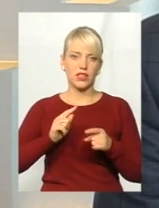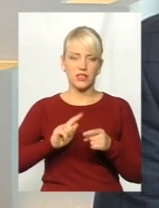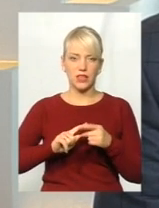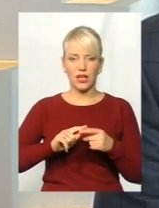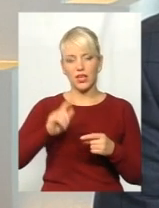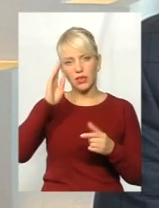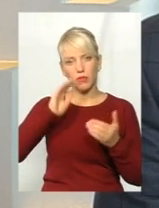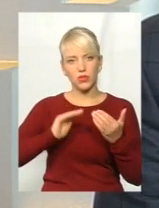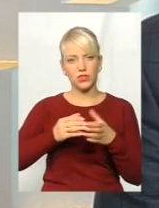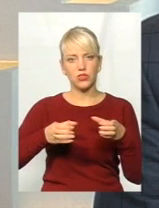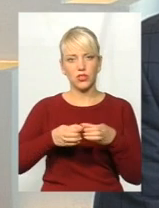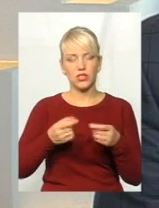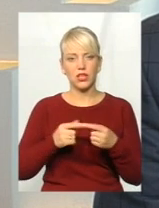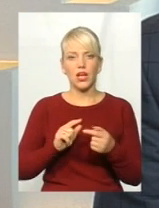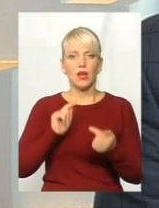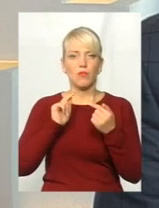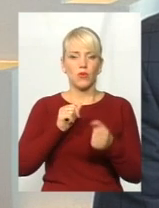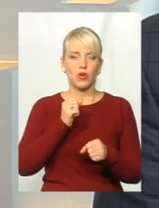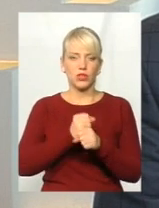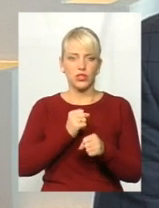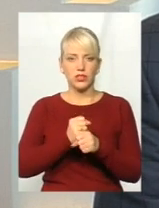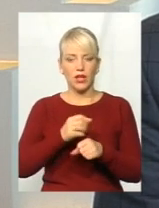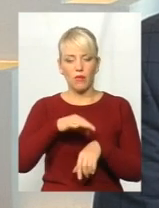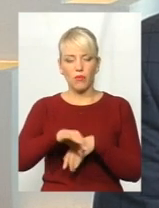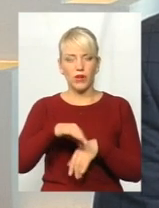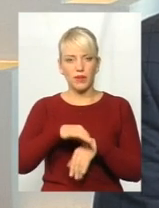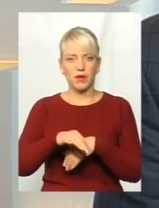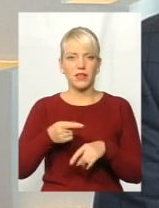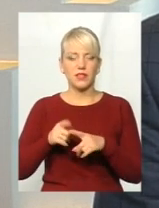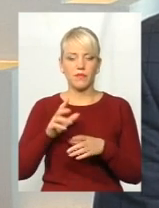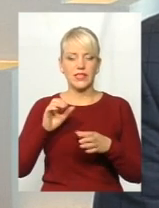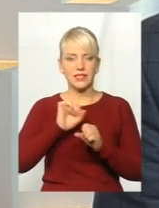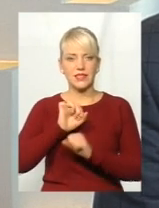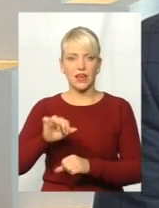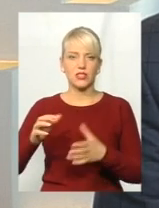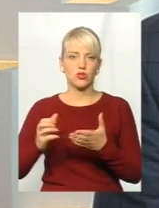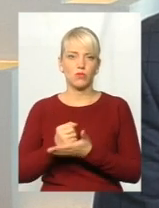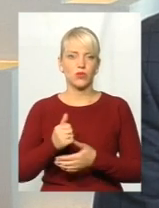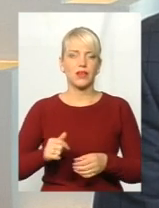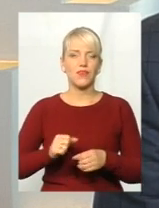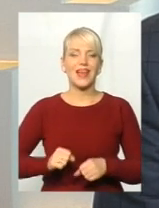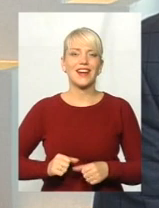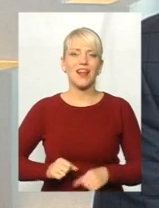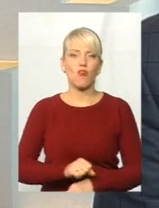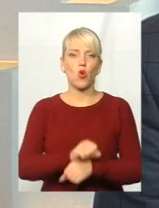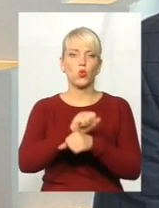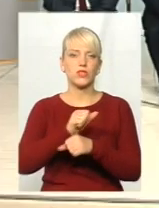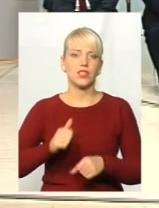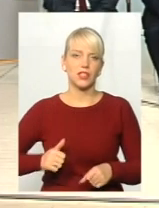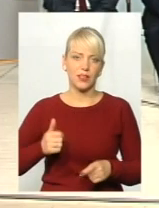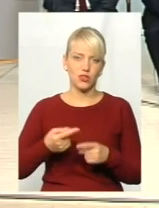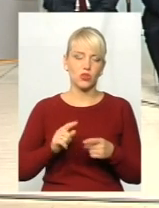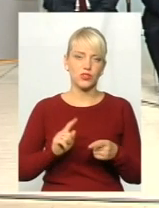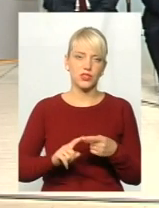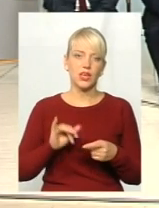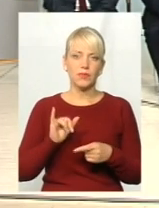депутатської групи «Проти дія політичним репресіям та захист здобутків революції гідності», член постійної комісії обласної ради з питань